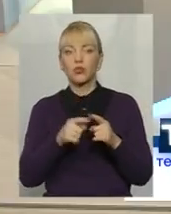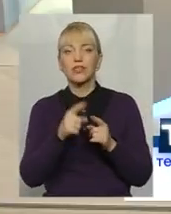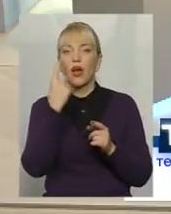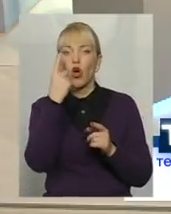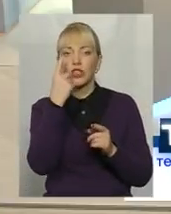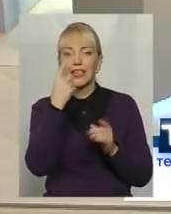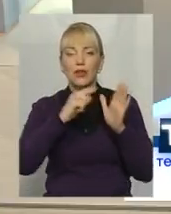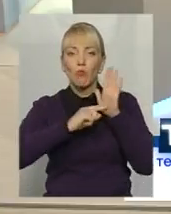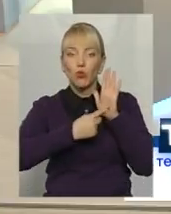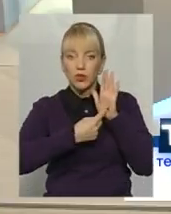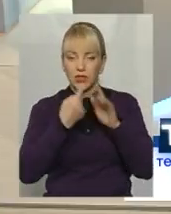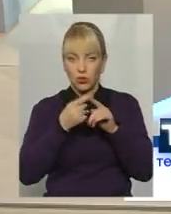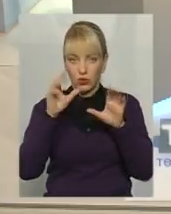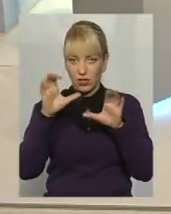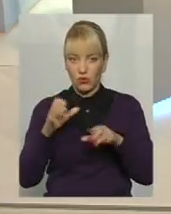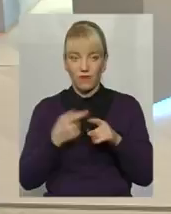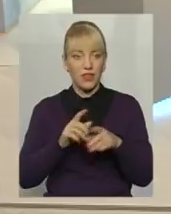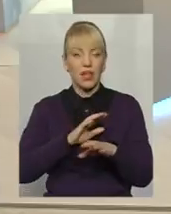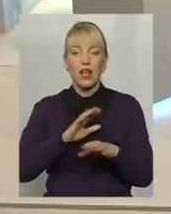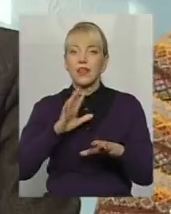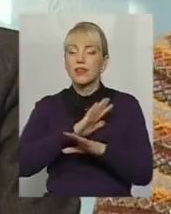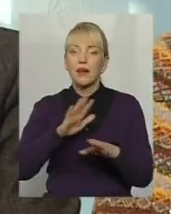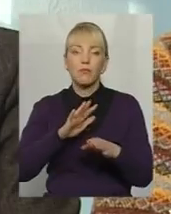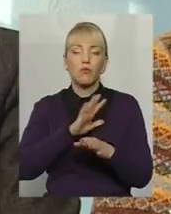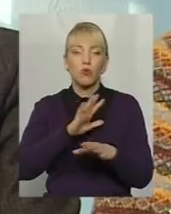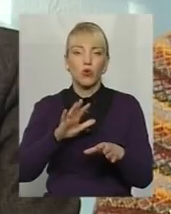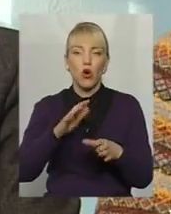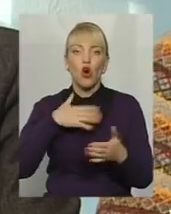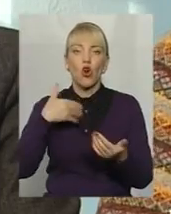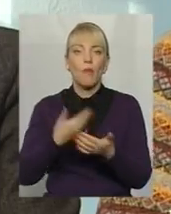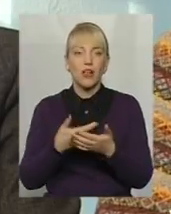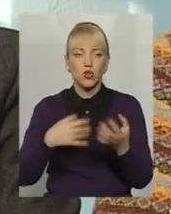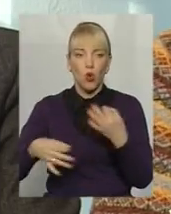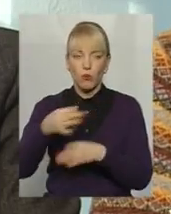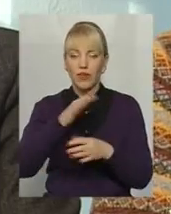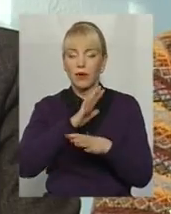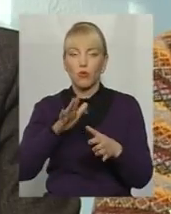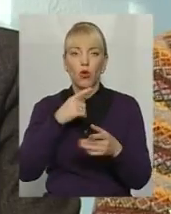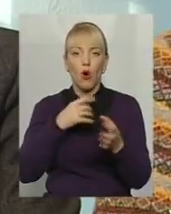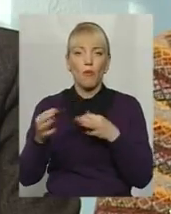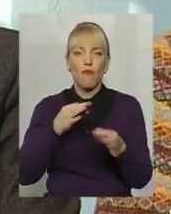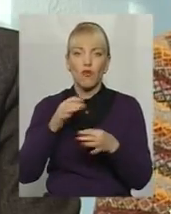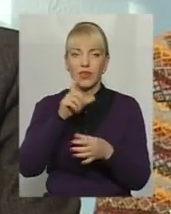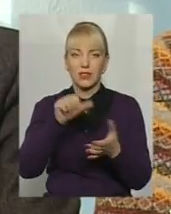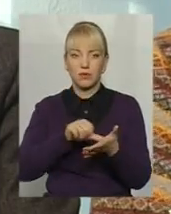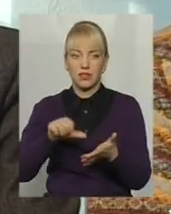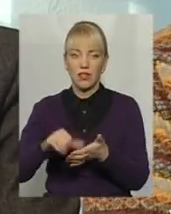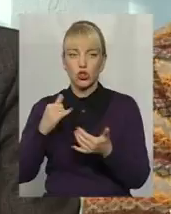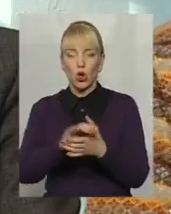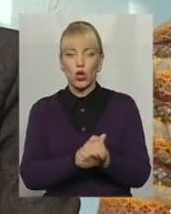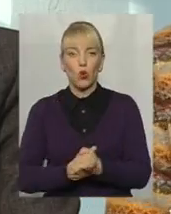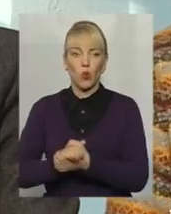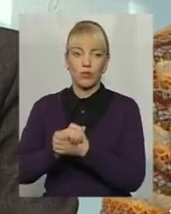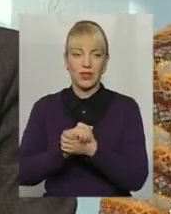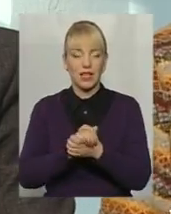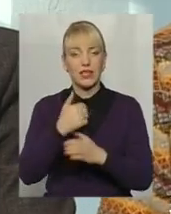закону. Він фактично не пройшов громадського обговорення, він не погоджений з проспілками. Сьогодні комітети, от